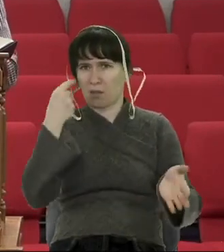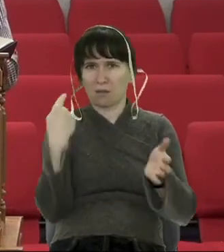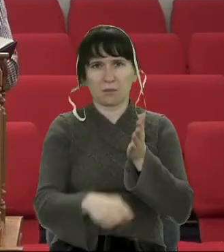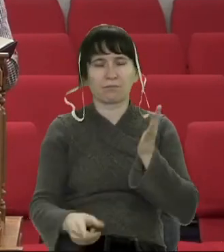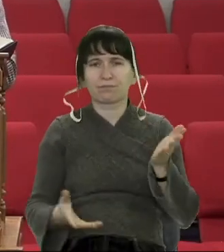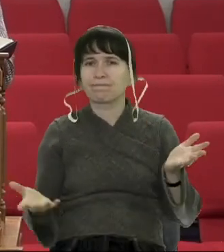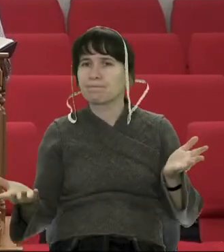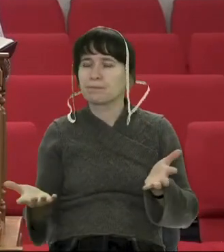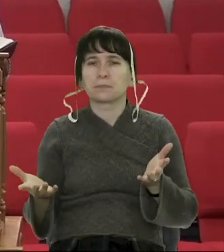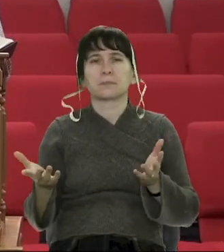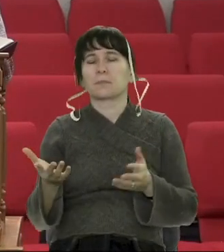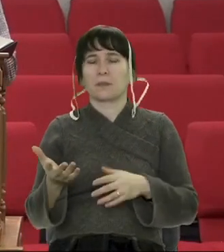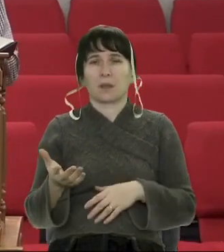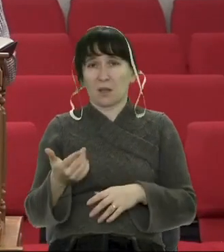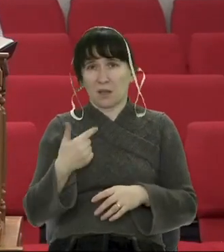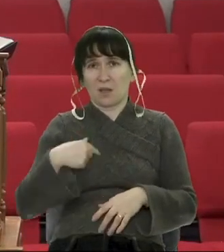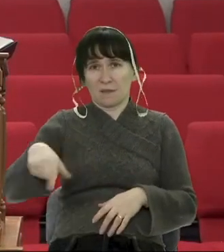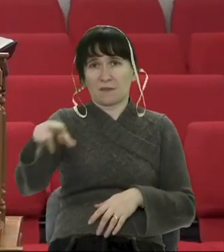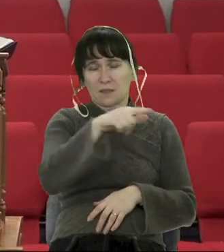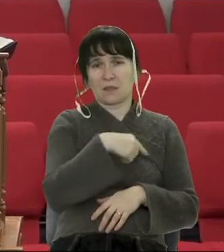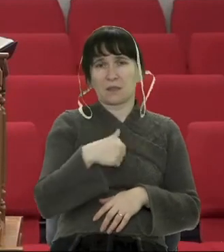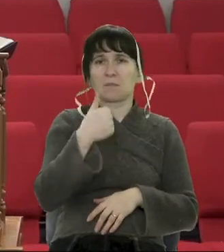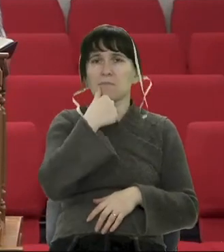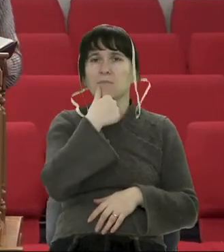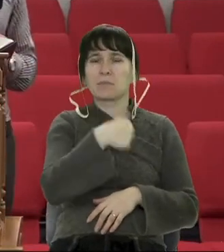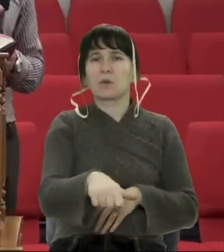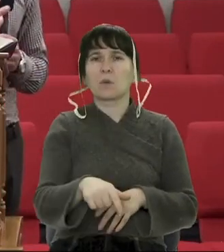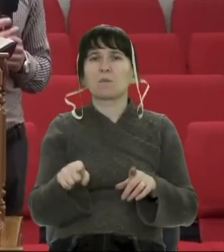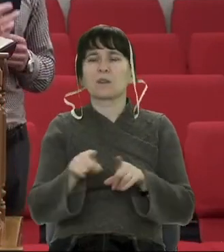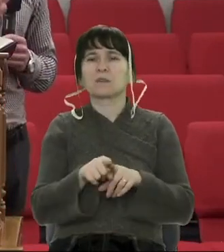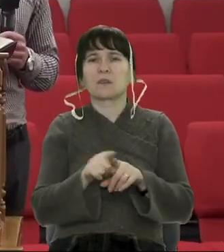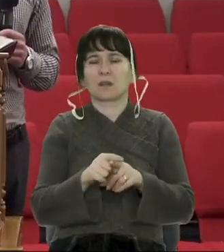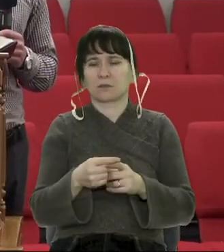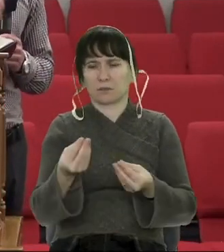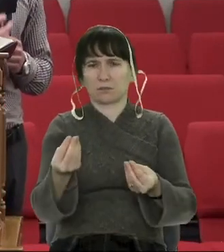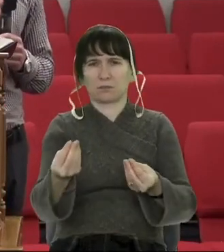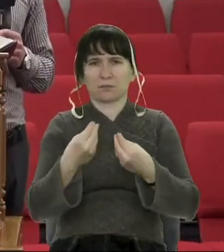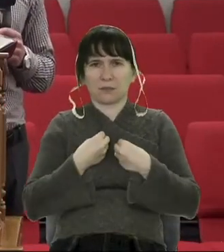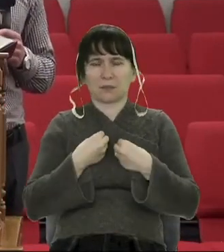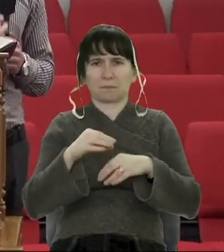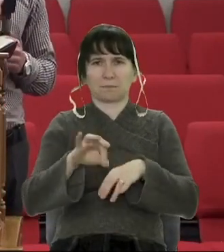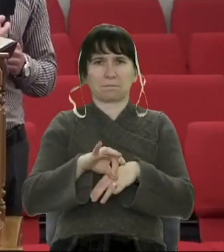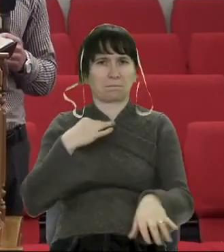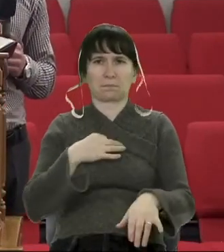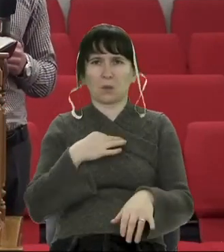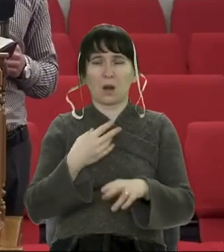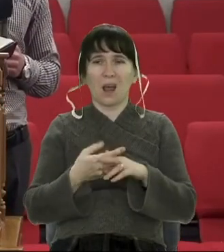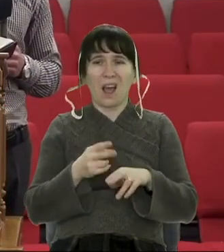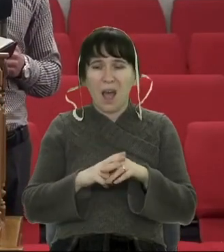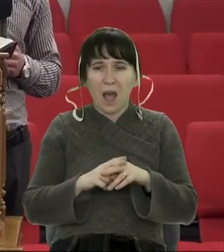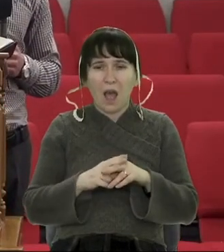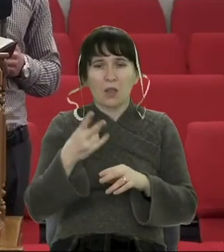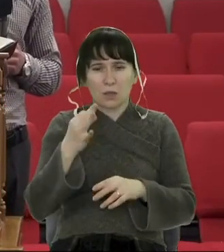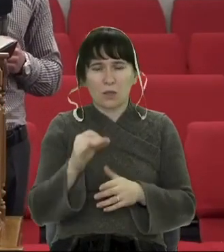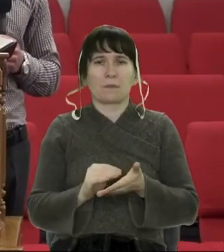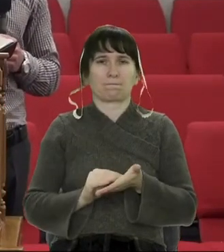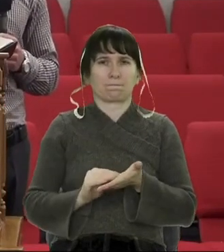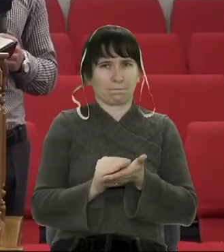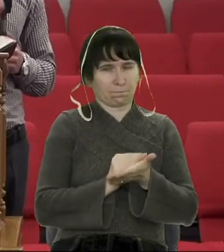Погодьтесь, кожен з нас був в такій ролі, кому вдруге довіряли ще раз.